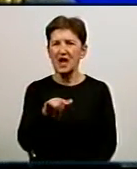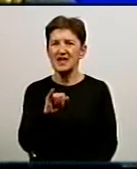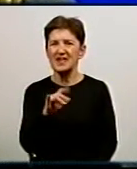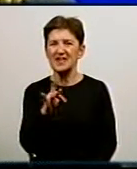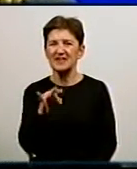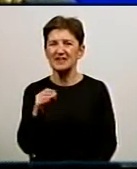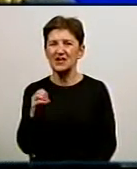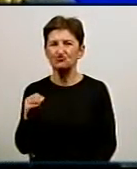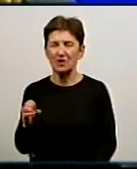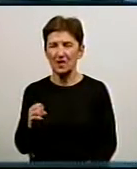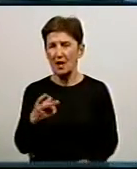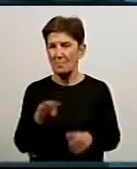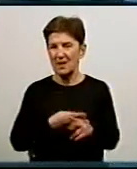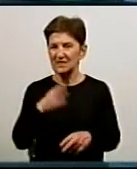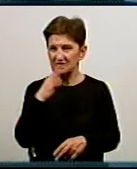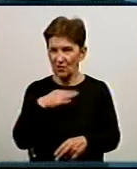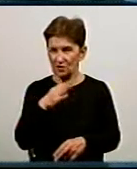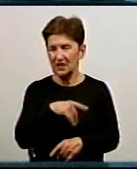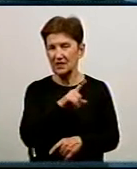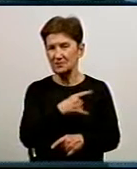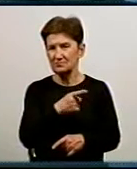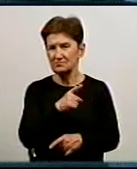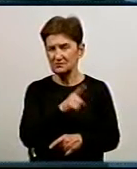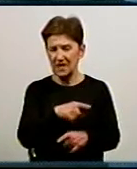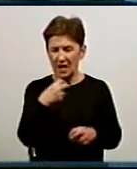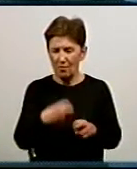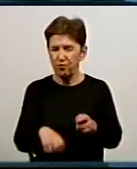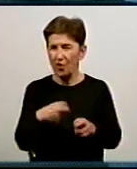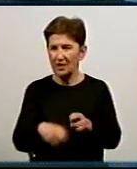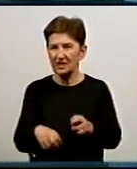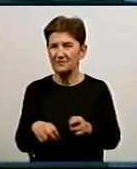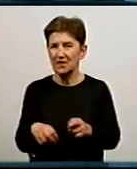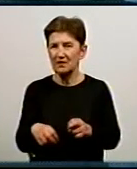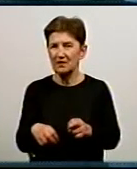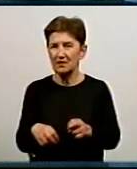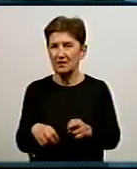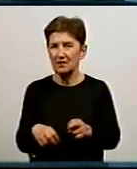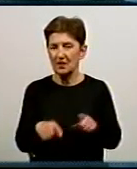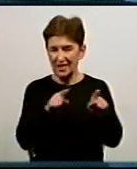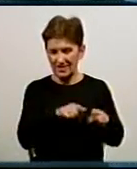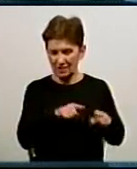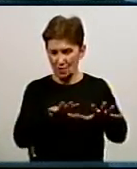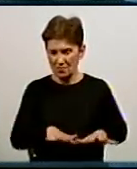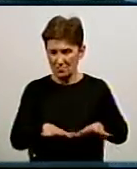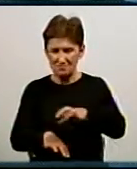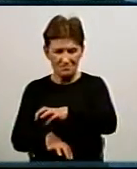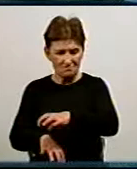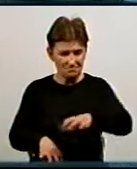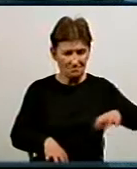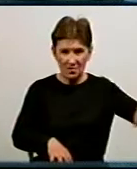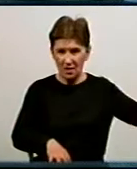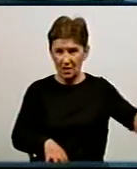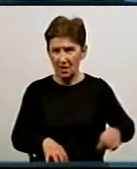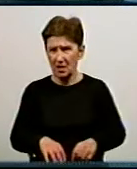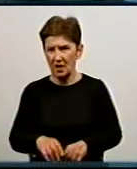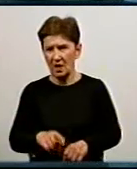за відсутністю водопостачання, тому що, коли перевиці ставалися на цьому водогоні, а ще коли це... А там